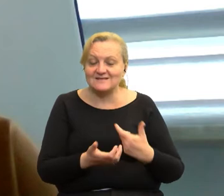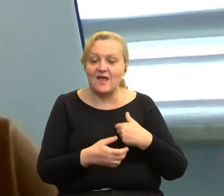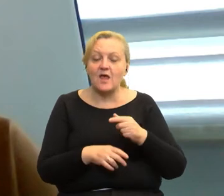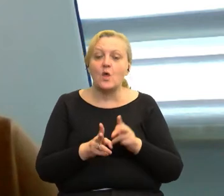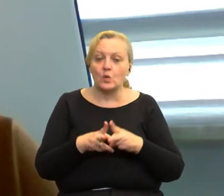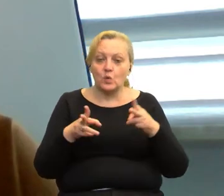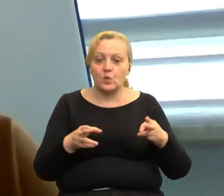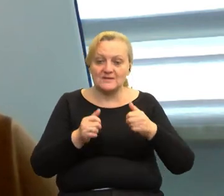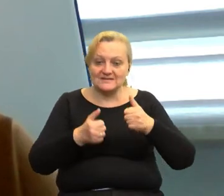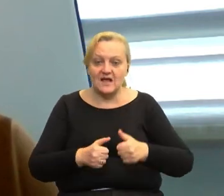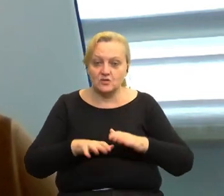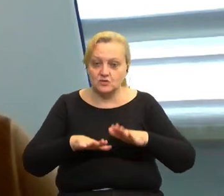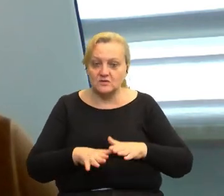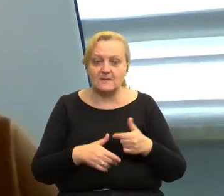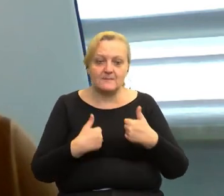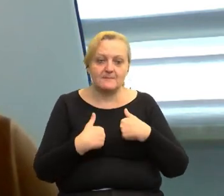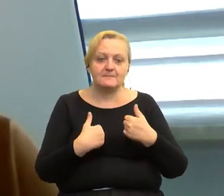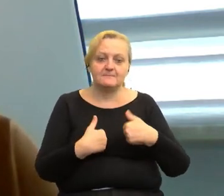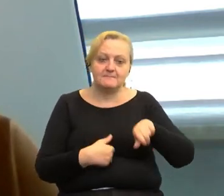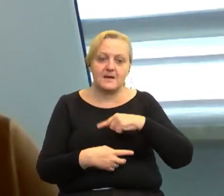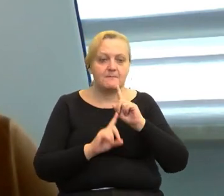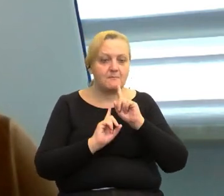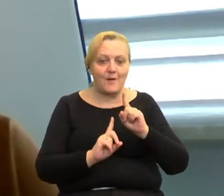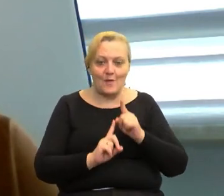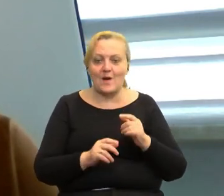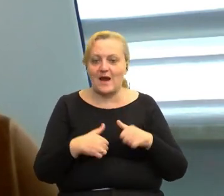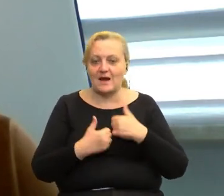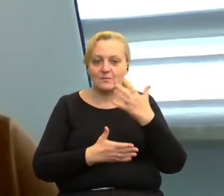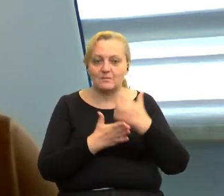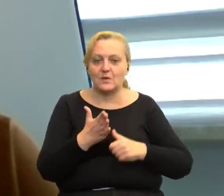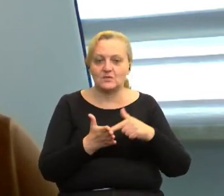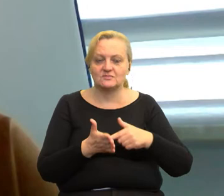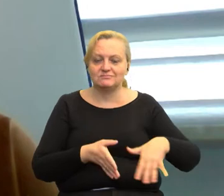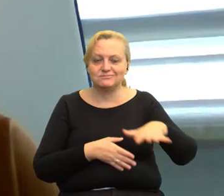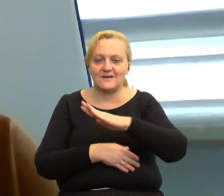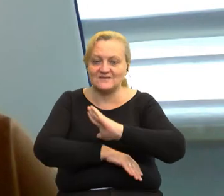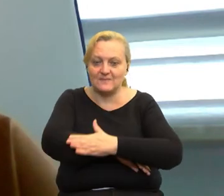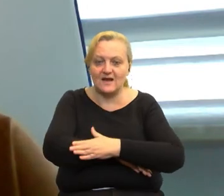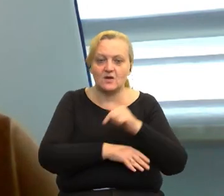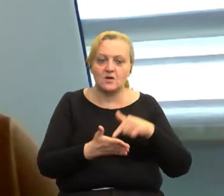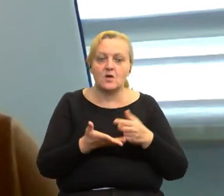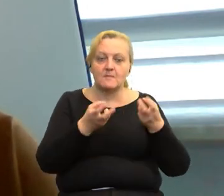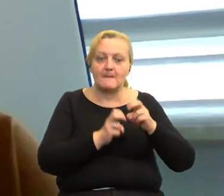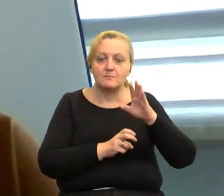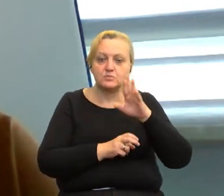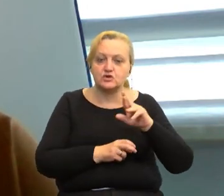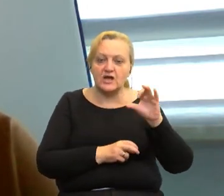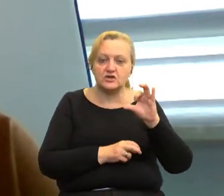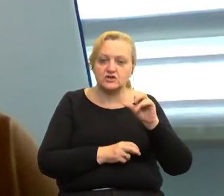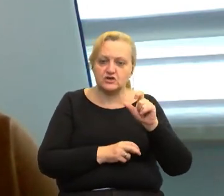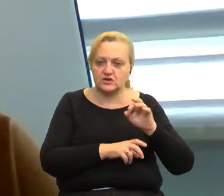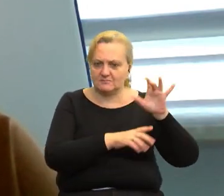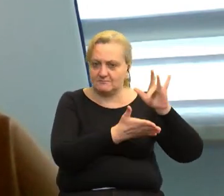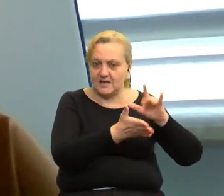stacjonarne. My oczywiście zachęcamy do tego, aby korzystali z infrastruktury i tego wsparcia, które powstaje w Brześciu, ale mamy